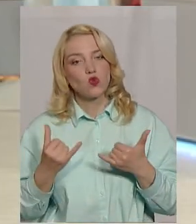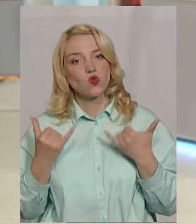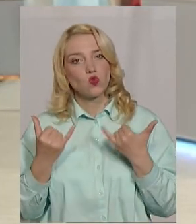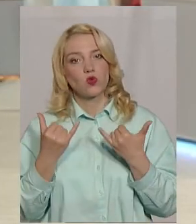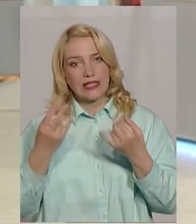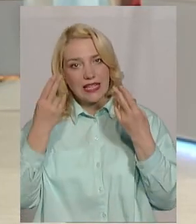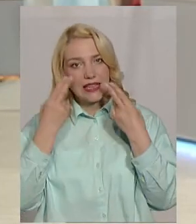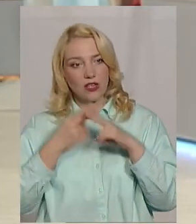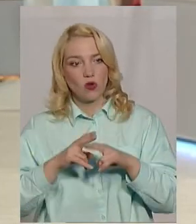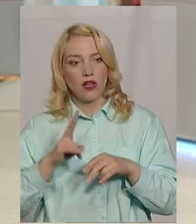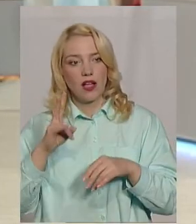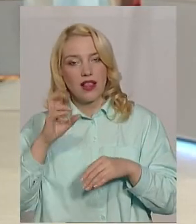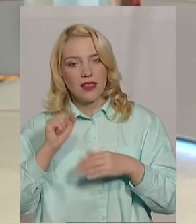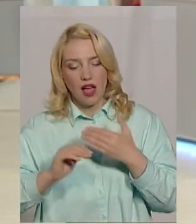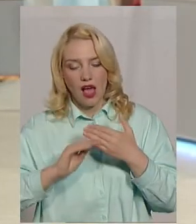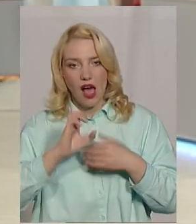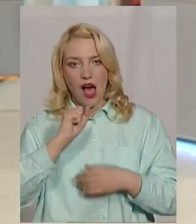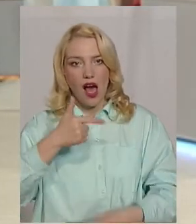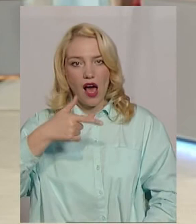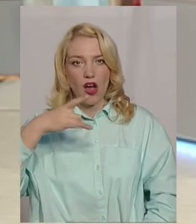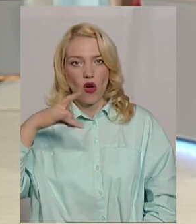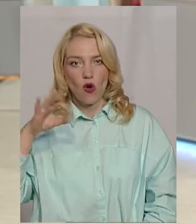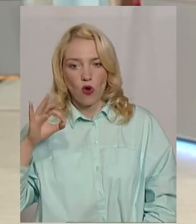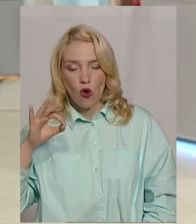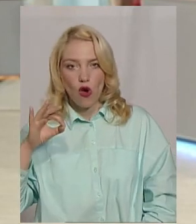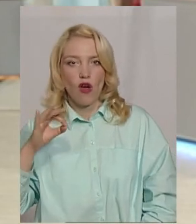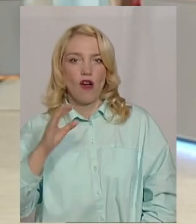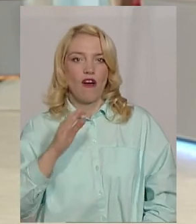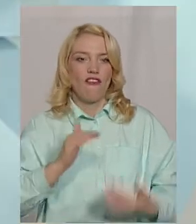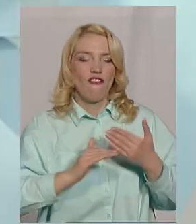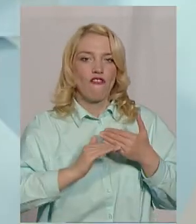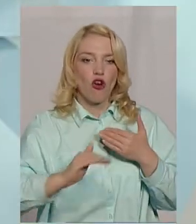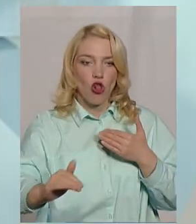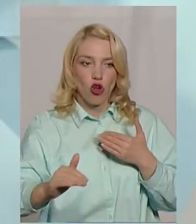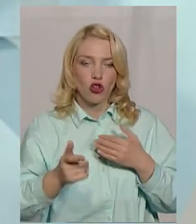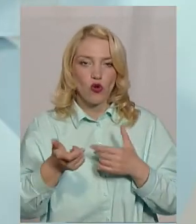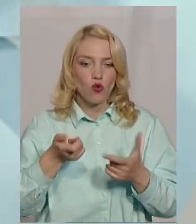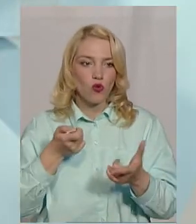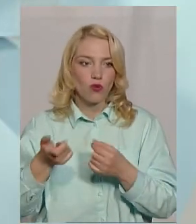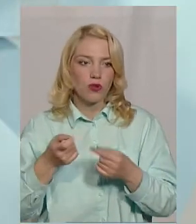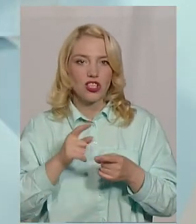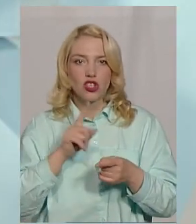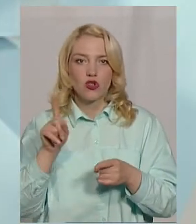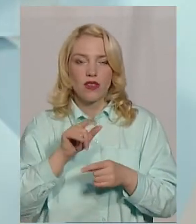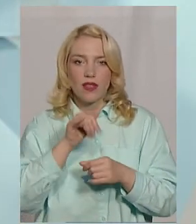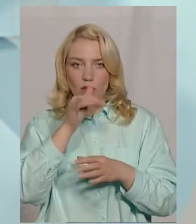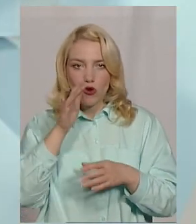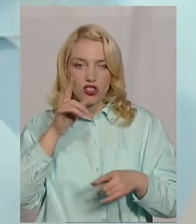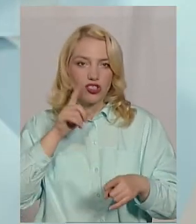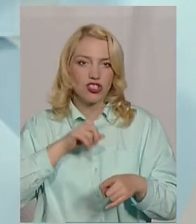технологіях, на агроволокні. І, ну, я маю на увазі суницю, що вони не можуть швидко